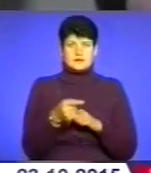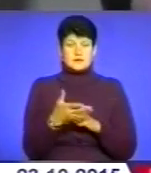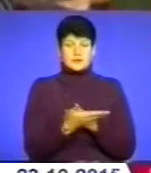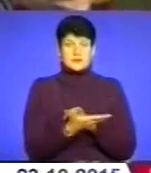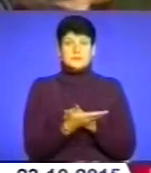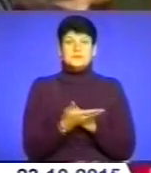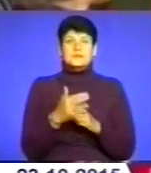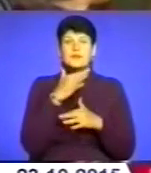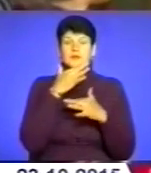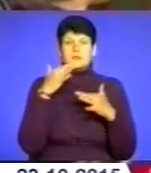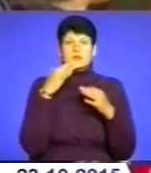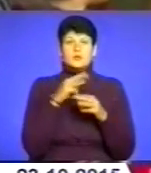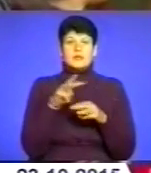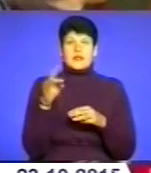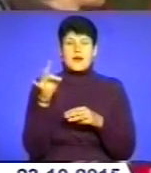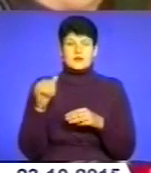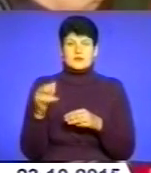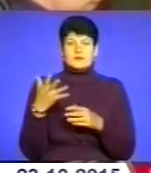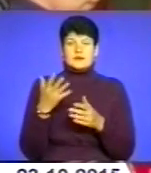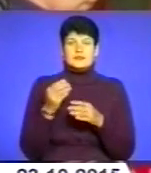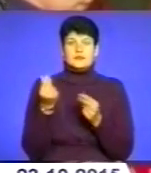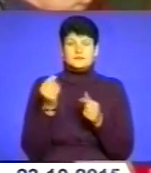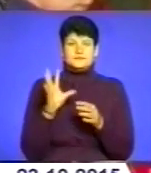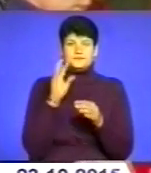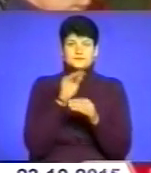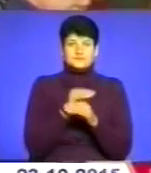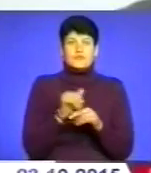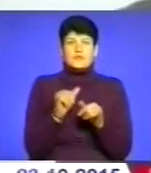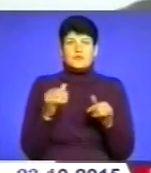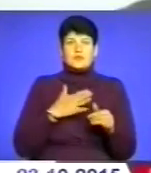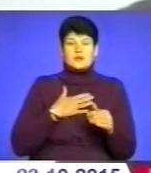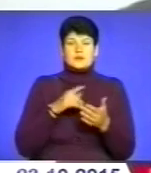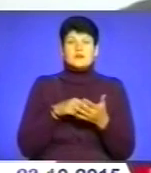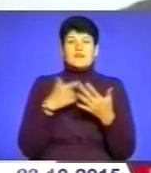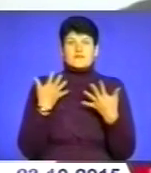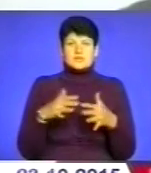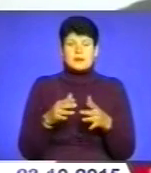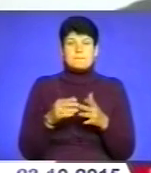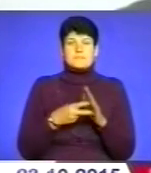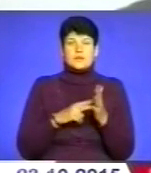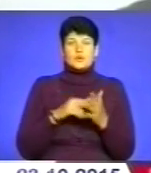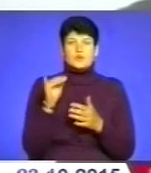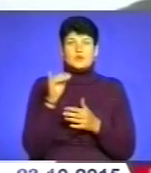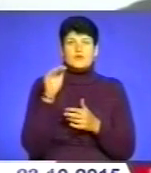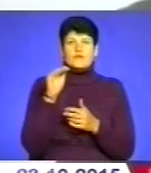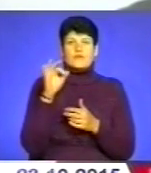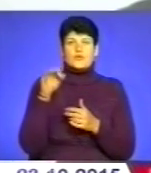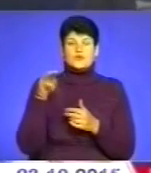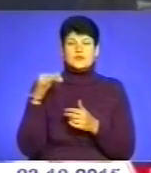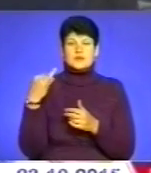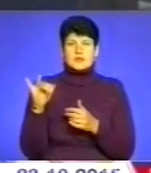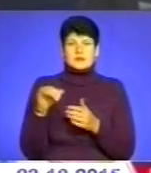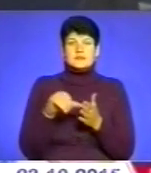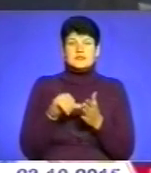Також багатомільярдні капіталовкладення у розвиток нашого міста вже планує Юрій Фотій, представник дирекції спілки